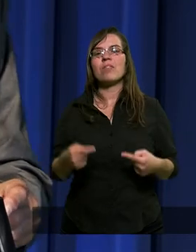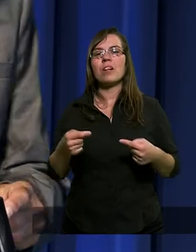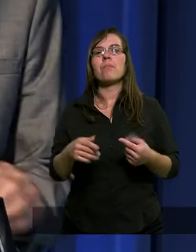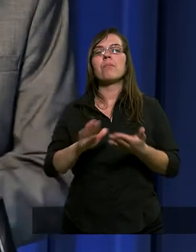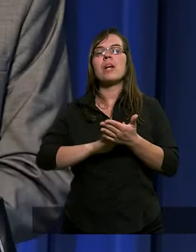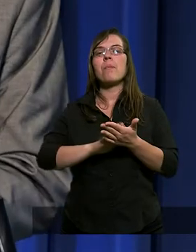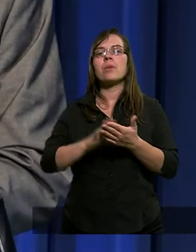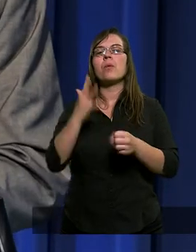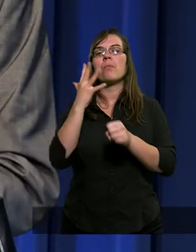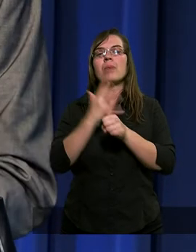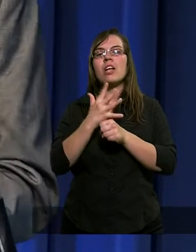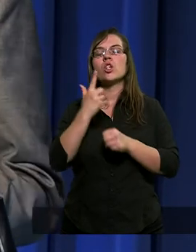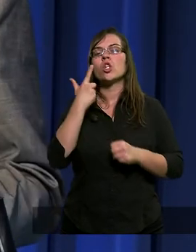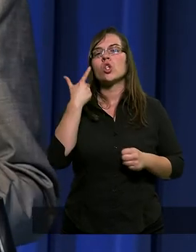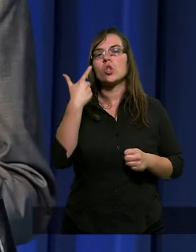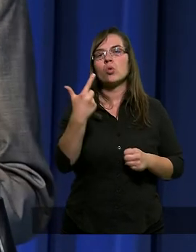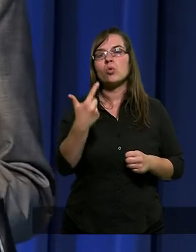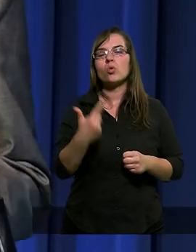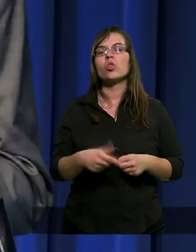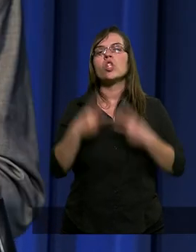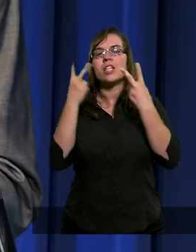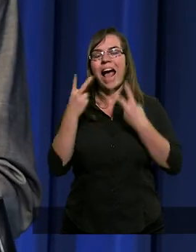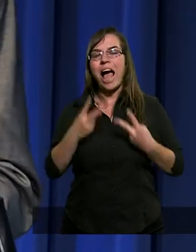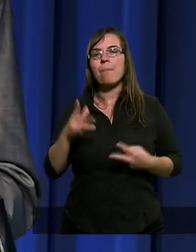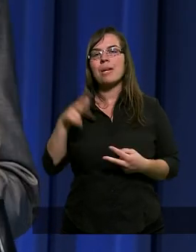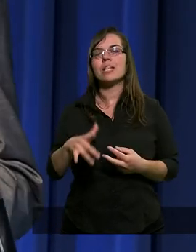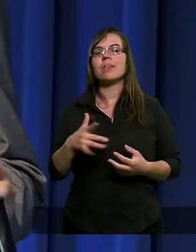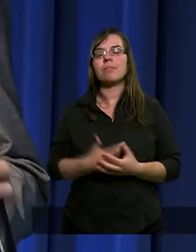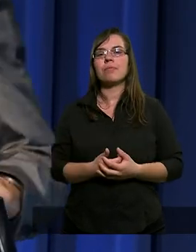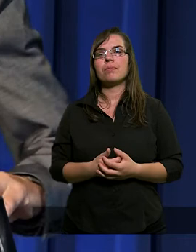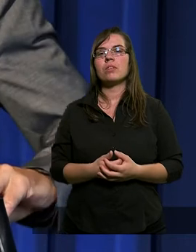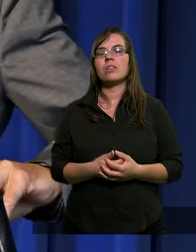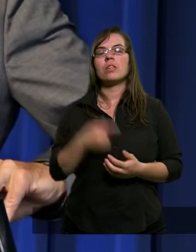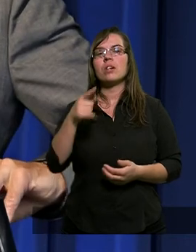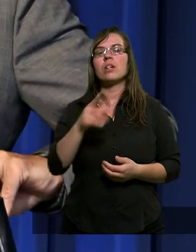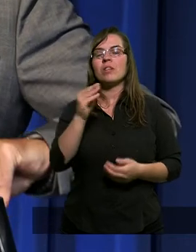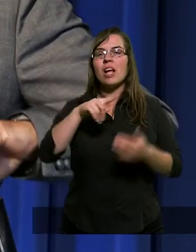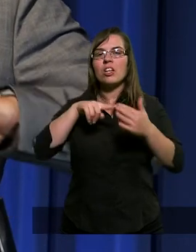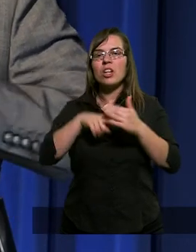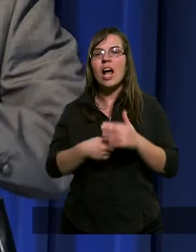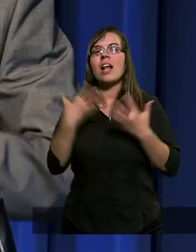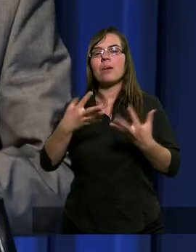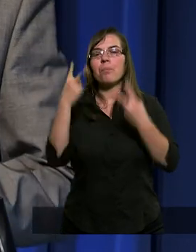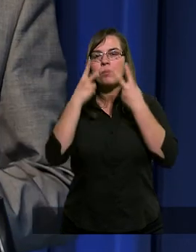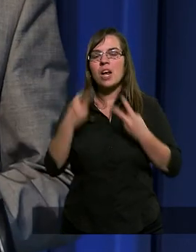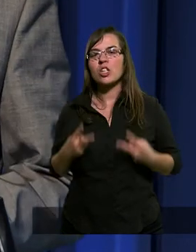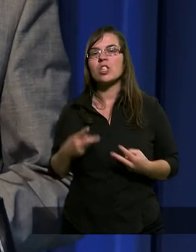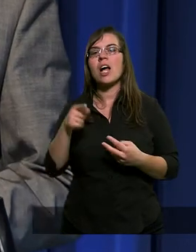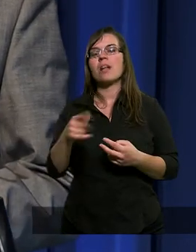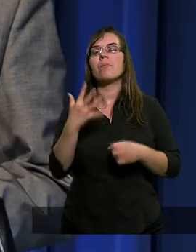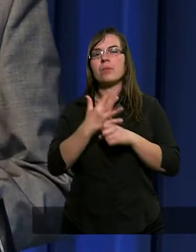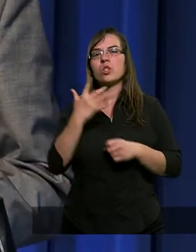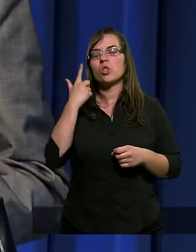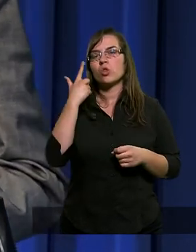przepraszam, 52 był czytany. Ten sam jeszcze raz chcę przeczytać,